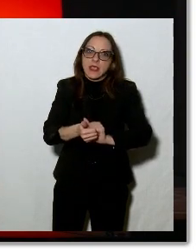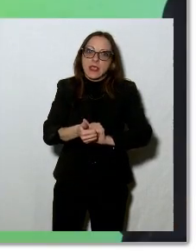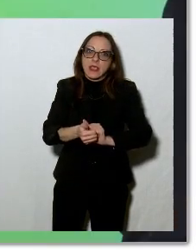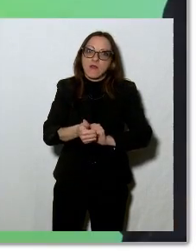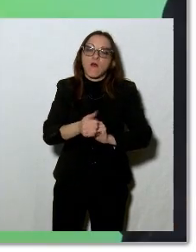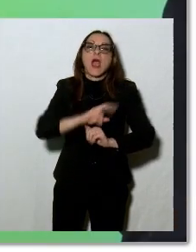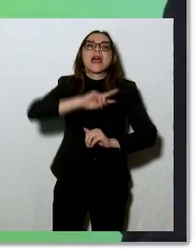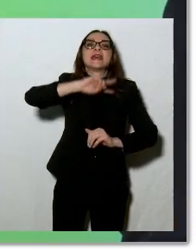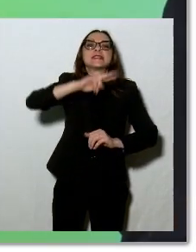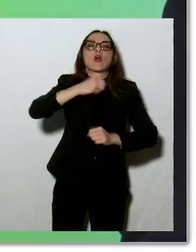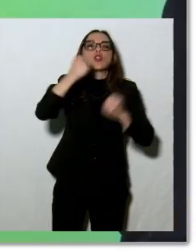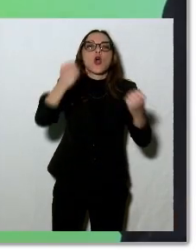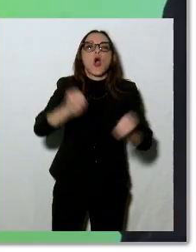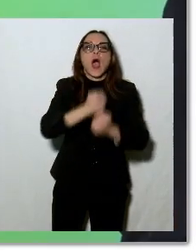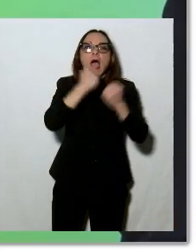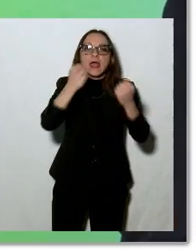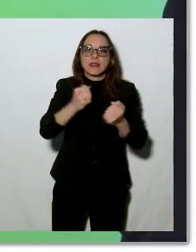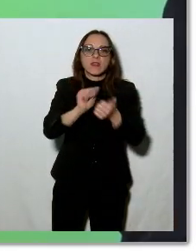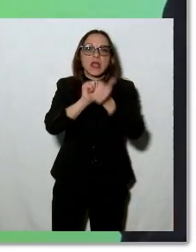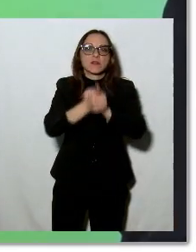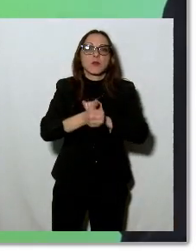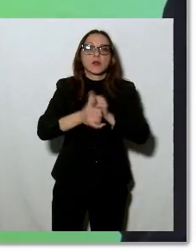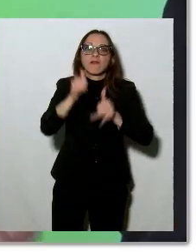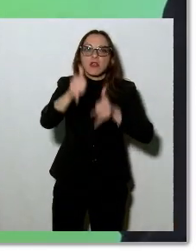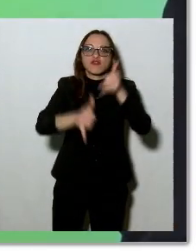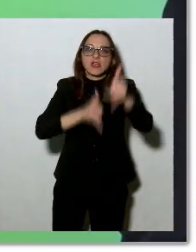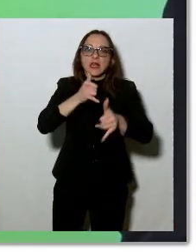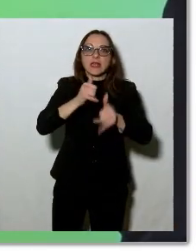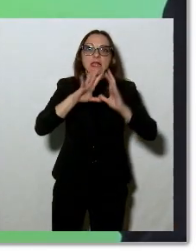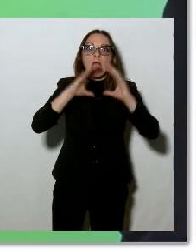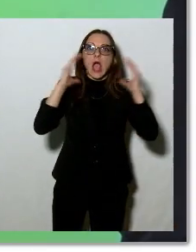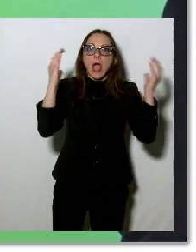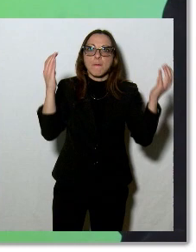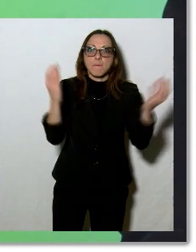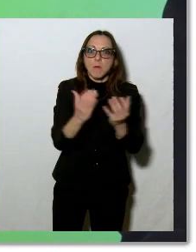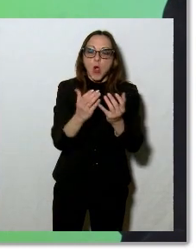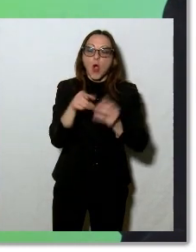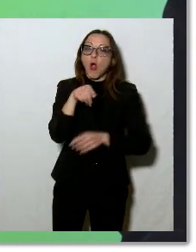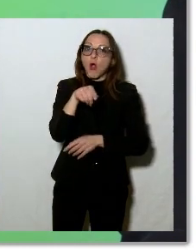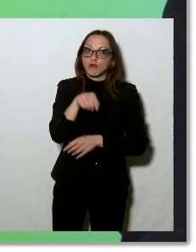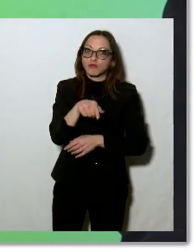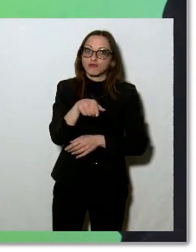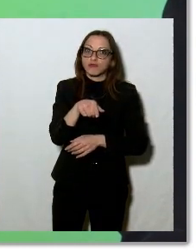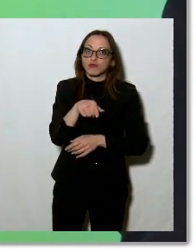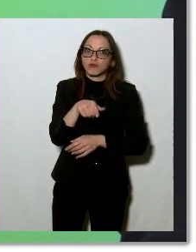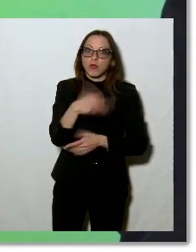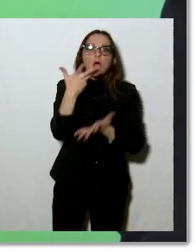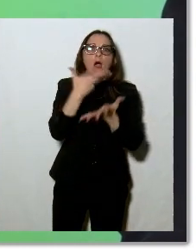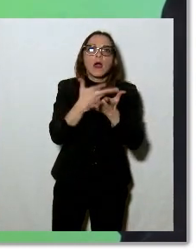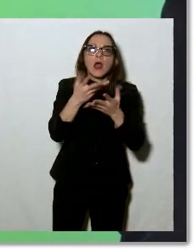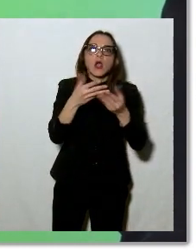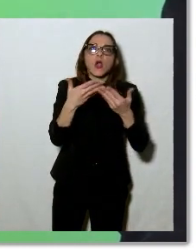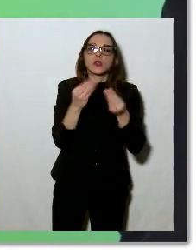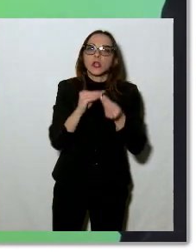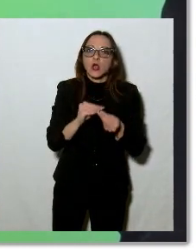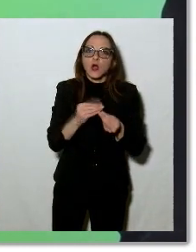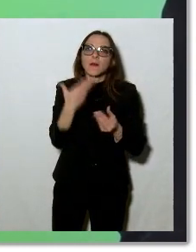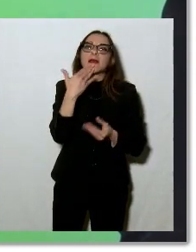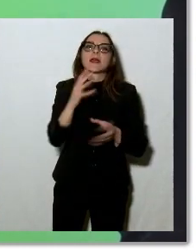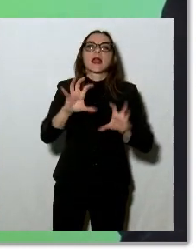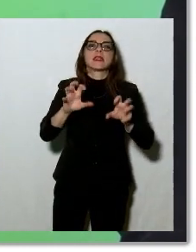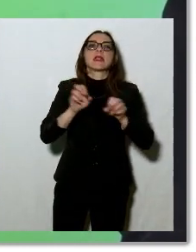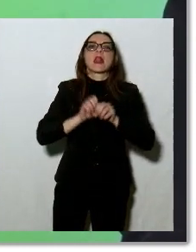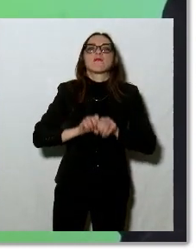secondo evento sportivo nel ciclismo del mondo. e lo facciamo con la televisione. Ma raccontiamo la